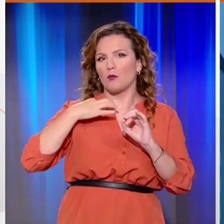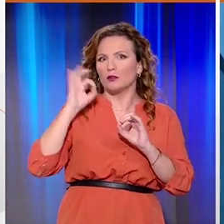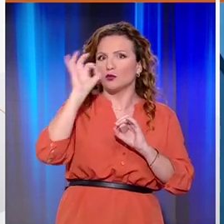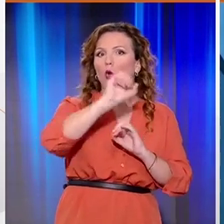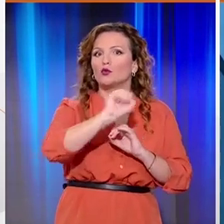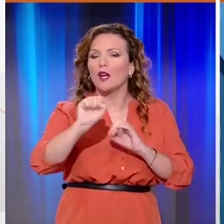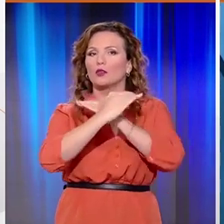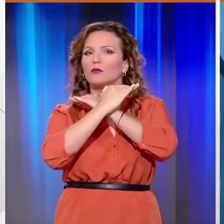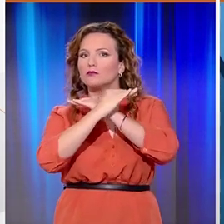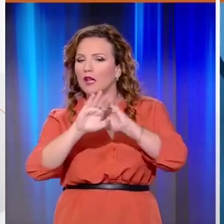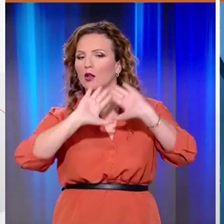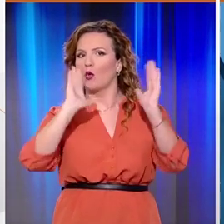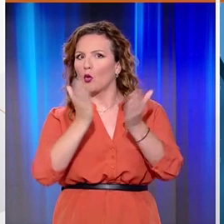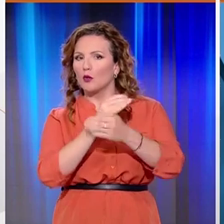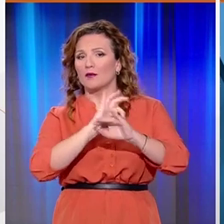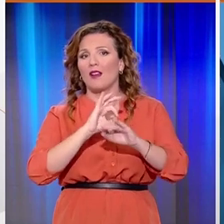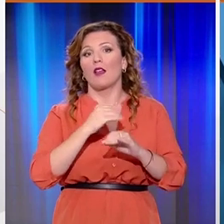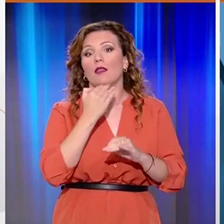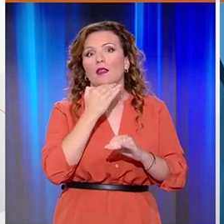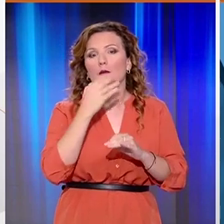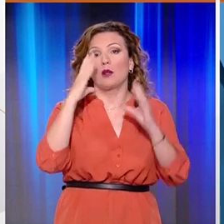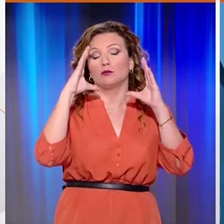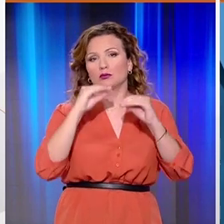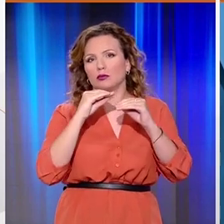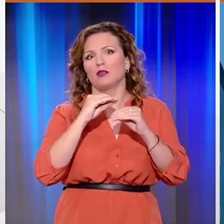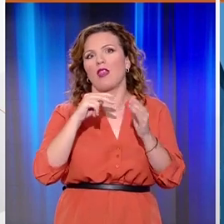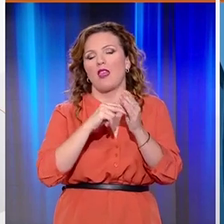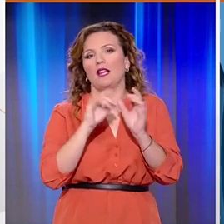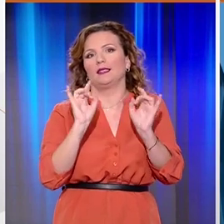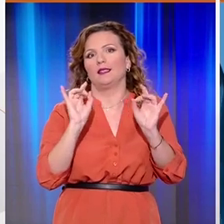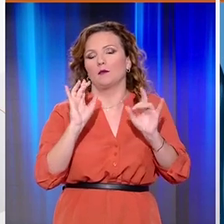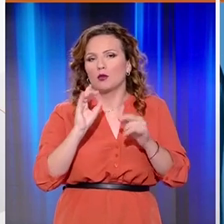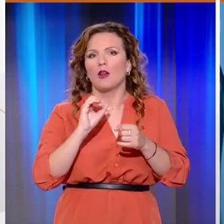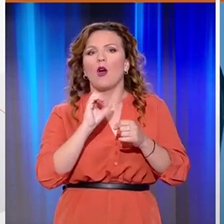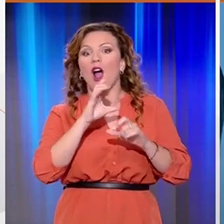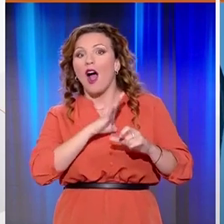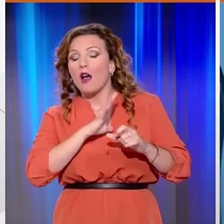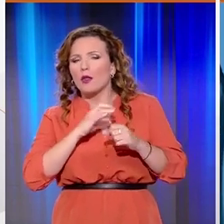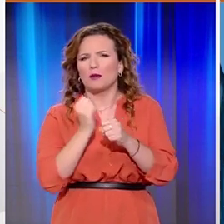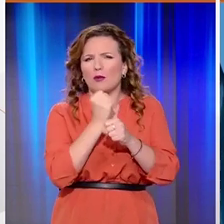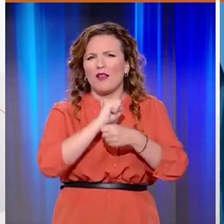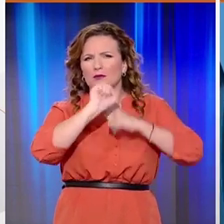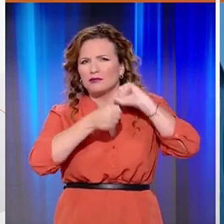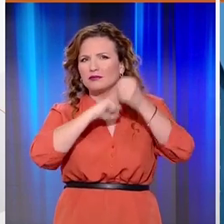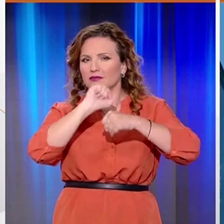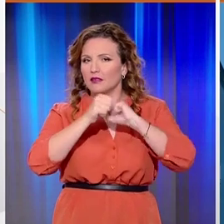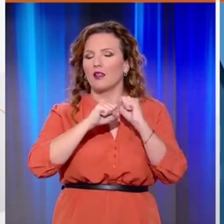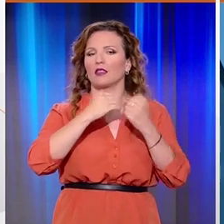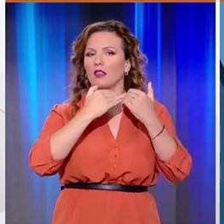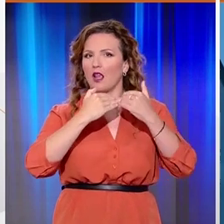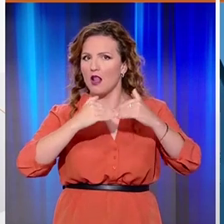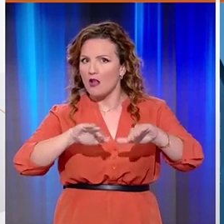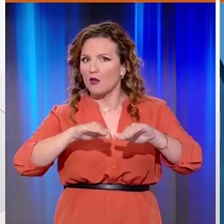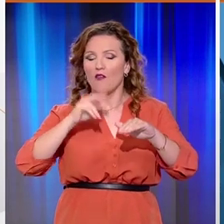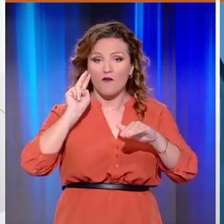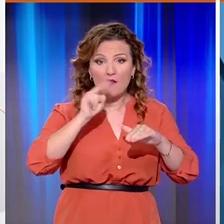στόχο το Σάββατο και τους είπαμε ότι δεν μπορεί να αντέξει η περιοχή τόσο πολύ. Δουλέψανε οι άνθρωποι, κάνανε ό,τι μπορούσανε και τελειώνει,